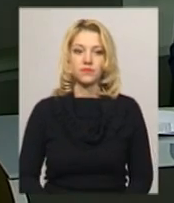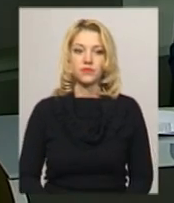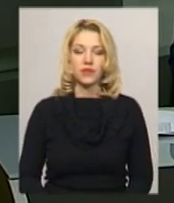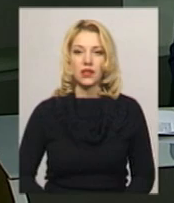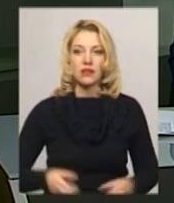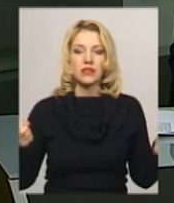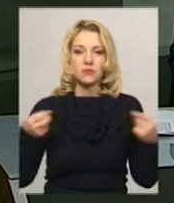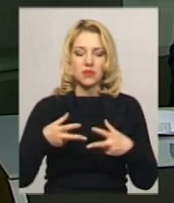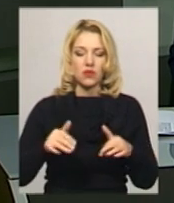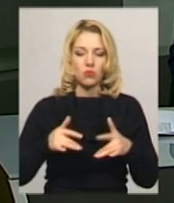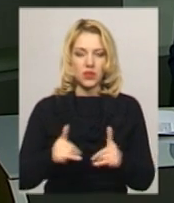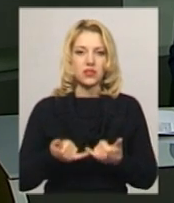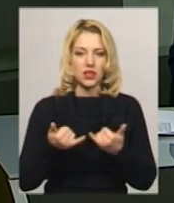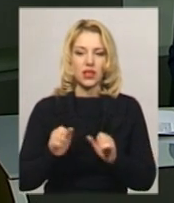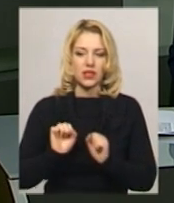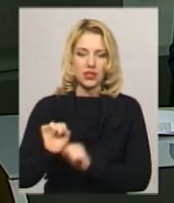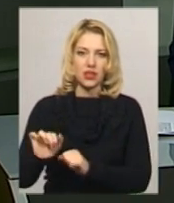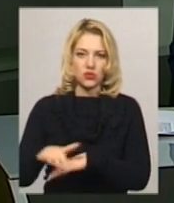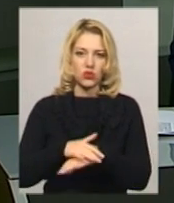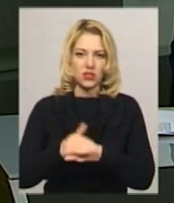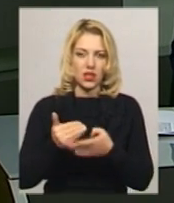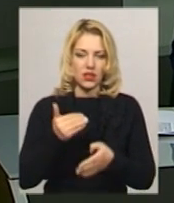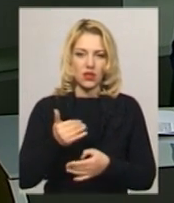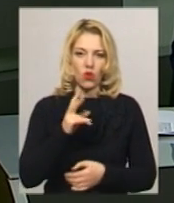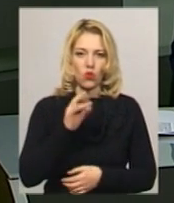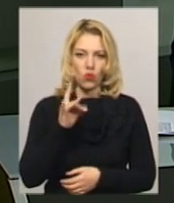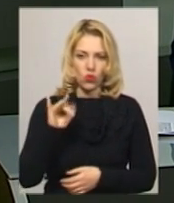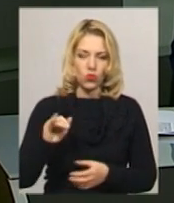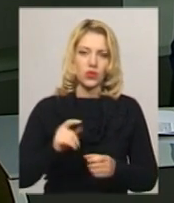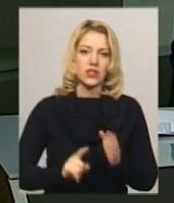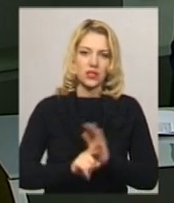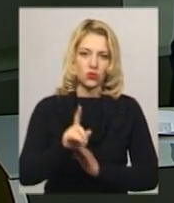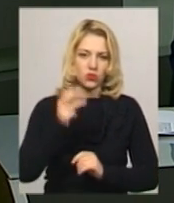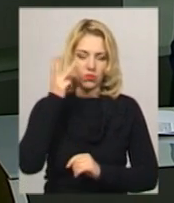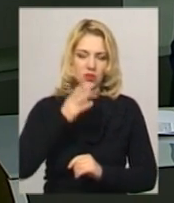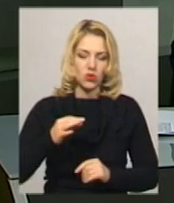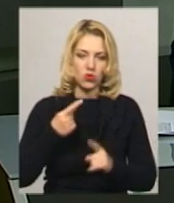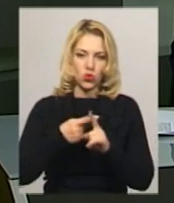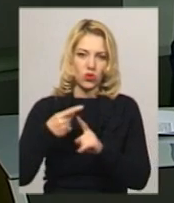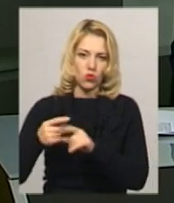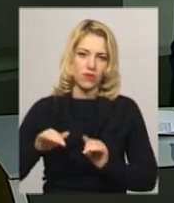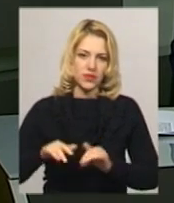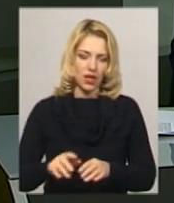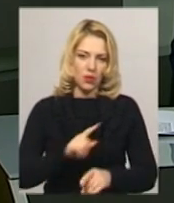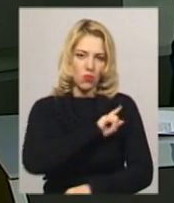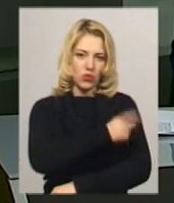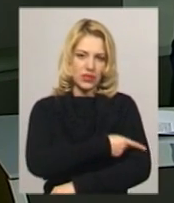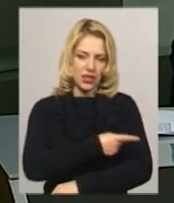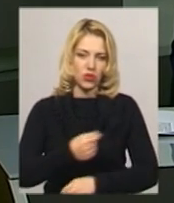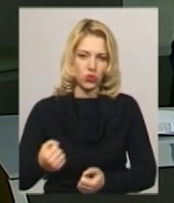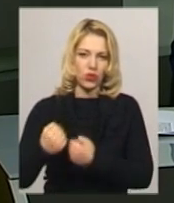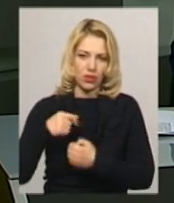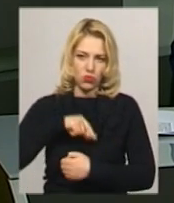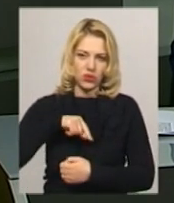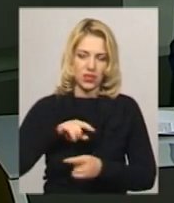Спеціальна операція для захисту населення від кору стартує в Хмельницькій області. Це додаткові заходи посиленої імунізації. Заступник